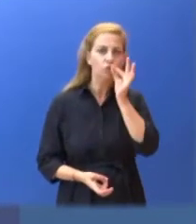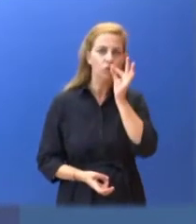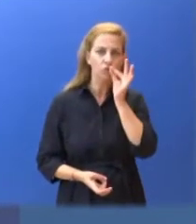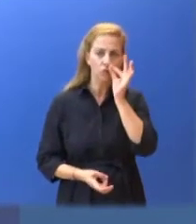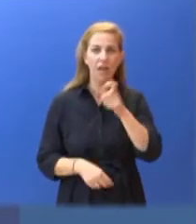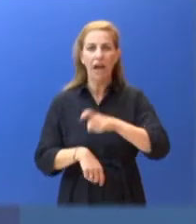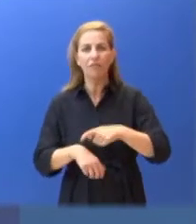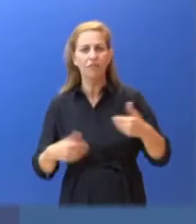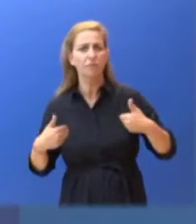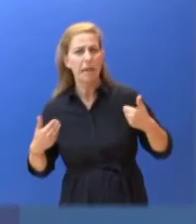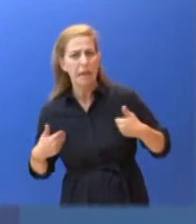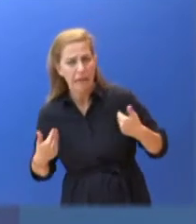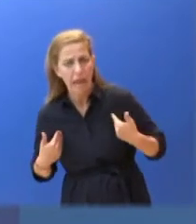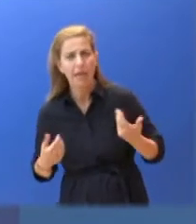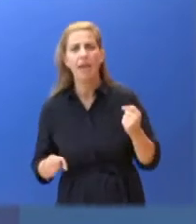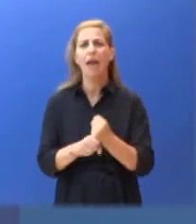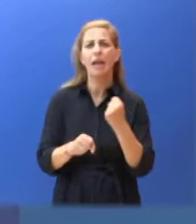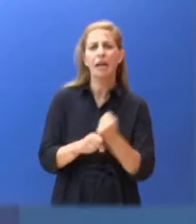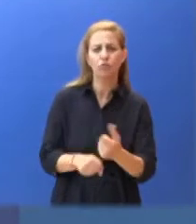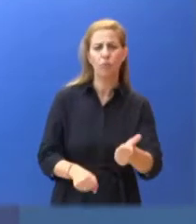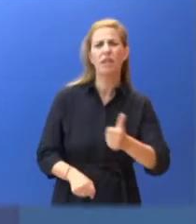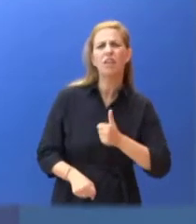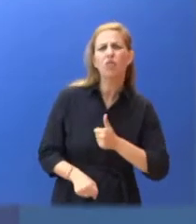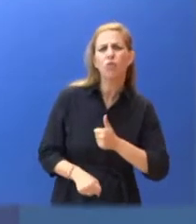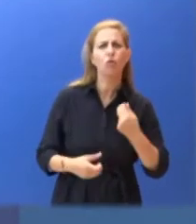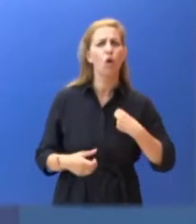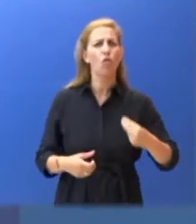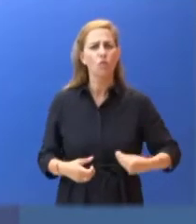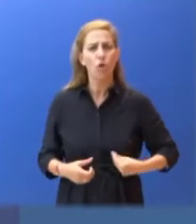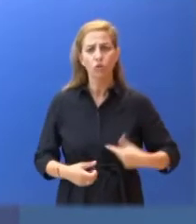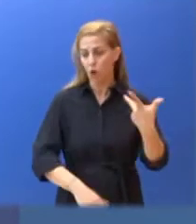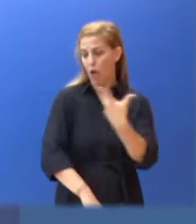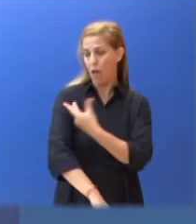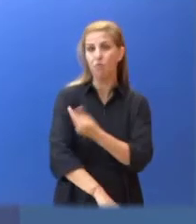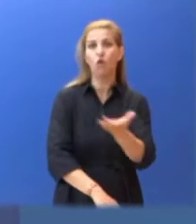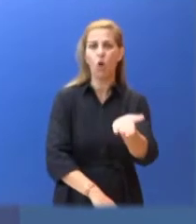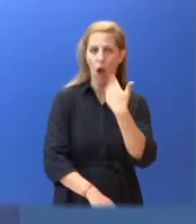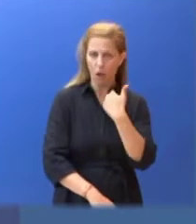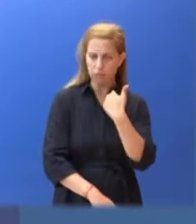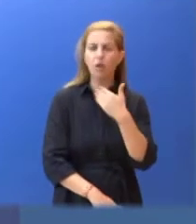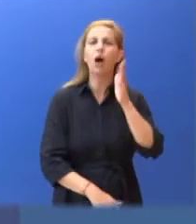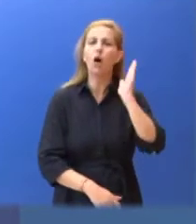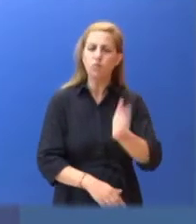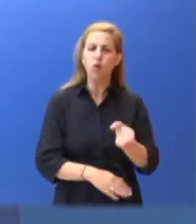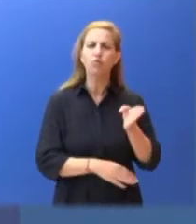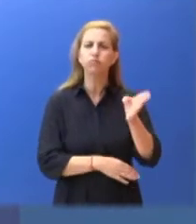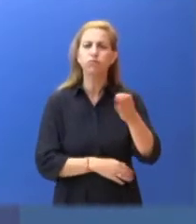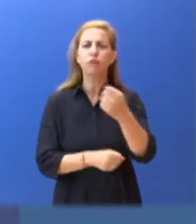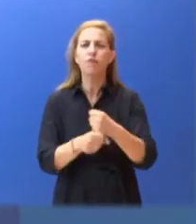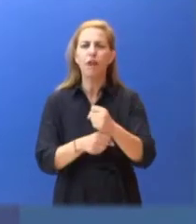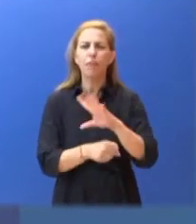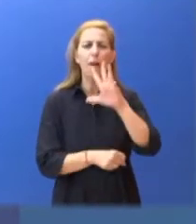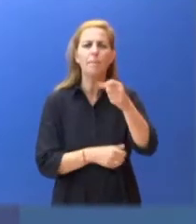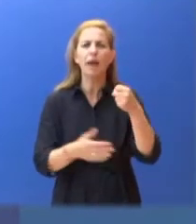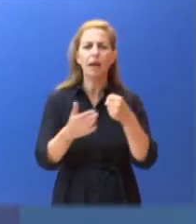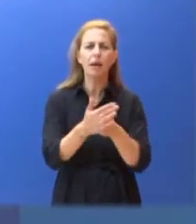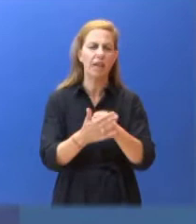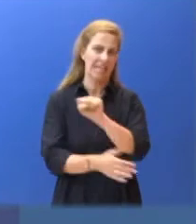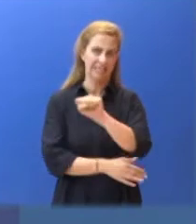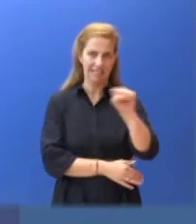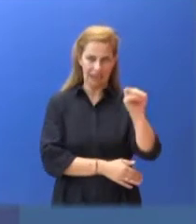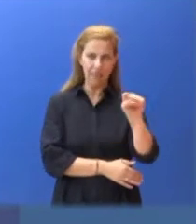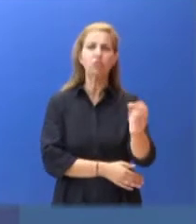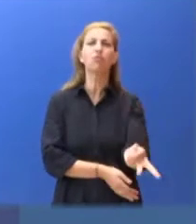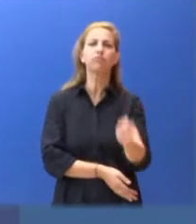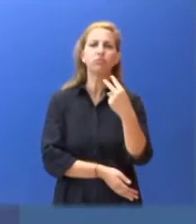εργαζόμενοι στον δημόσιο και ιδιωτικό τομέα που δεν έχουν εμπολιαστεί μπορούν να προμηθευτούν δωρεάν από τα φαρμακεία έως μεθαύριο Σάββατο 4 self-test